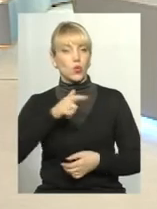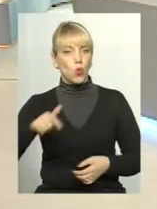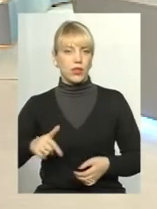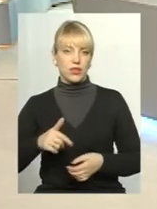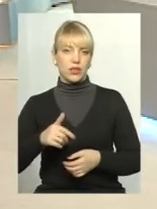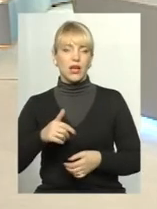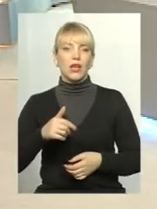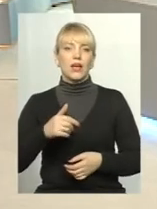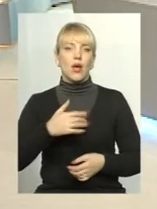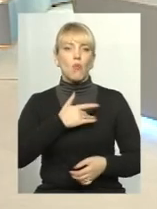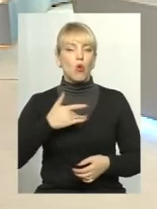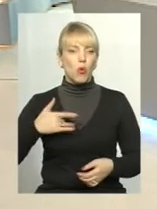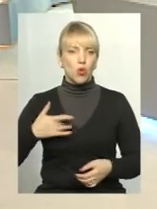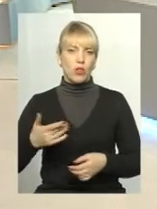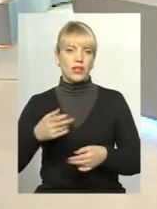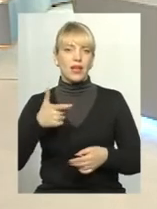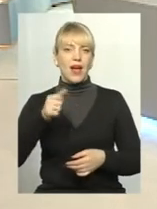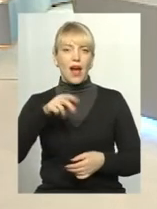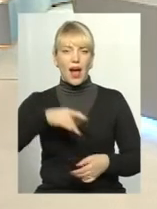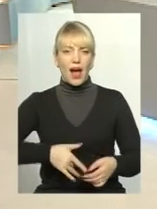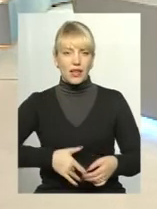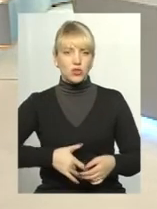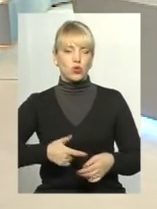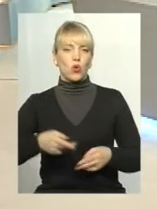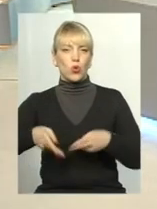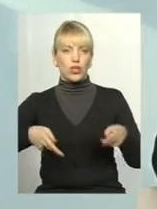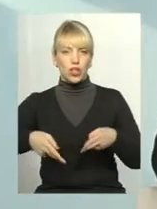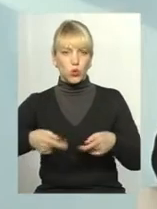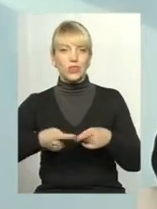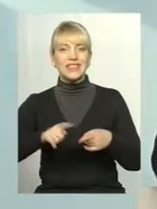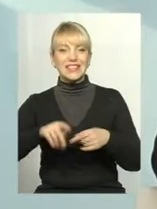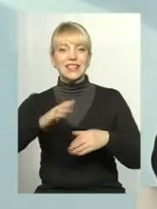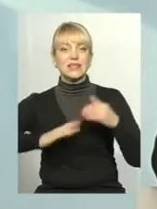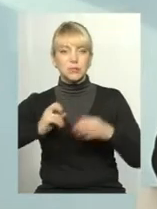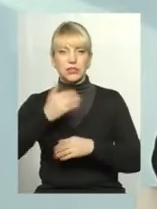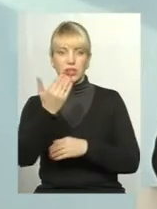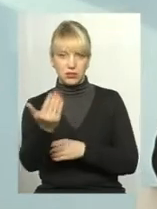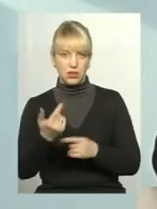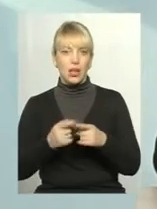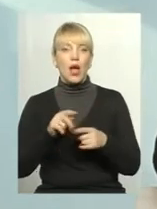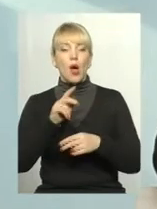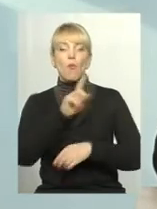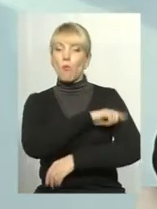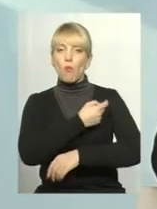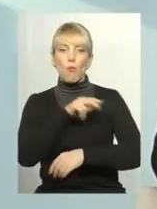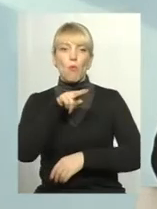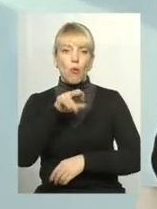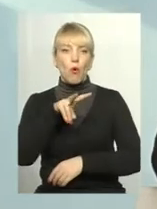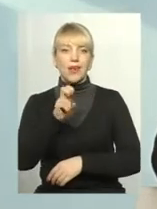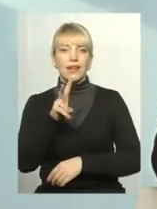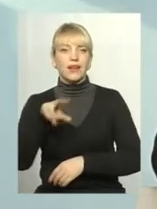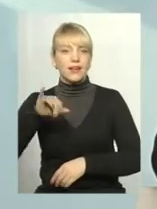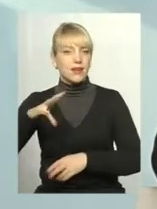пульмонови, гастронотирологи, хірурги. Оце все буде в поліклініках. Тобто поліклініки, як такі, вони не перестають функціонувати.